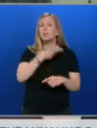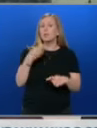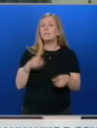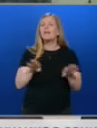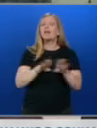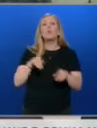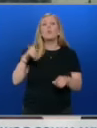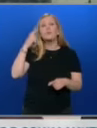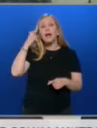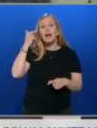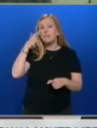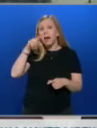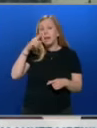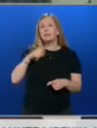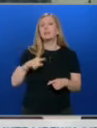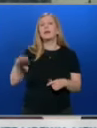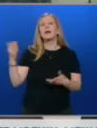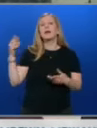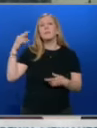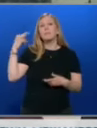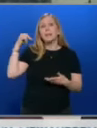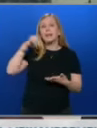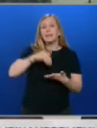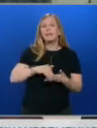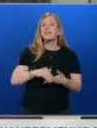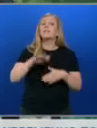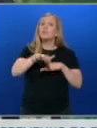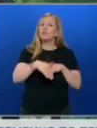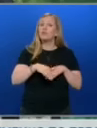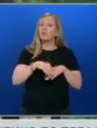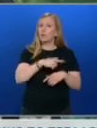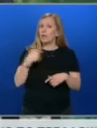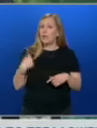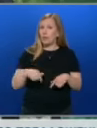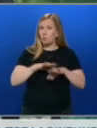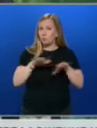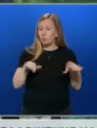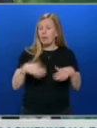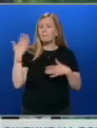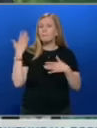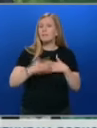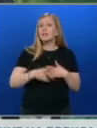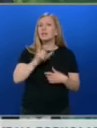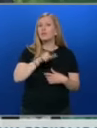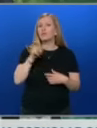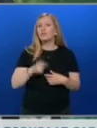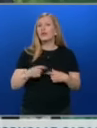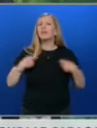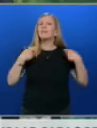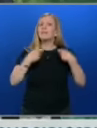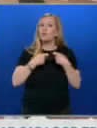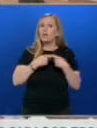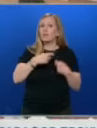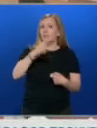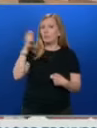Тайван Военното присъствие на Пекин в Южно-Китайско море Човешките права и войната в Украина Антони Блинкен